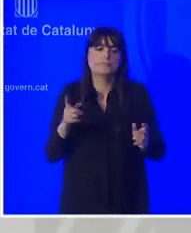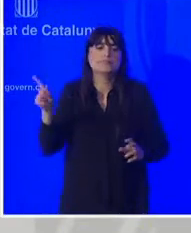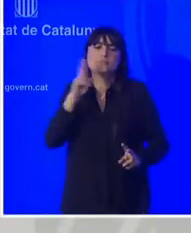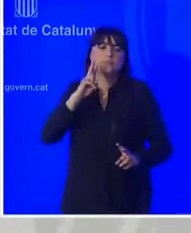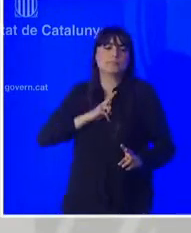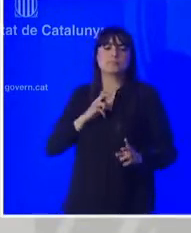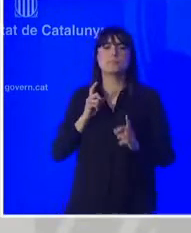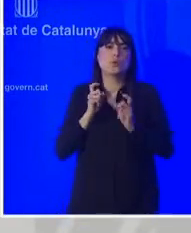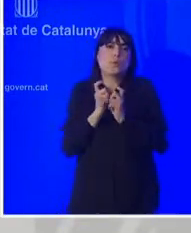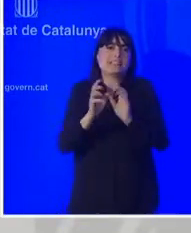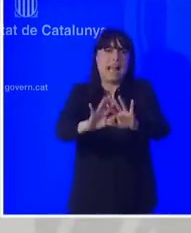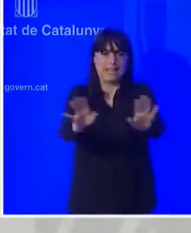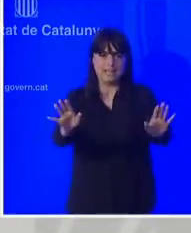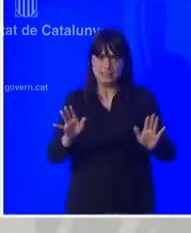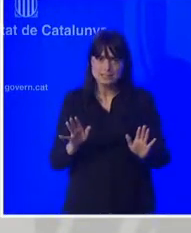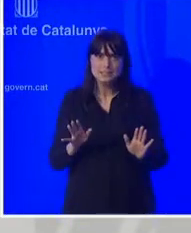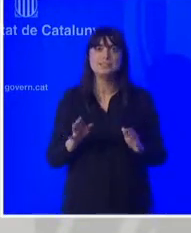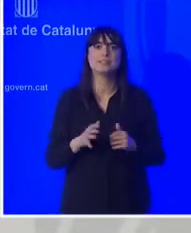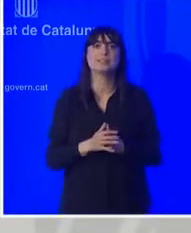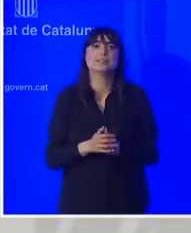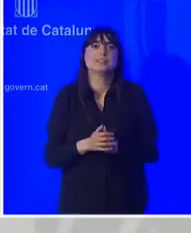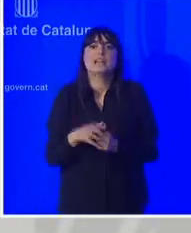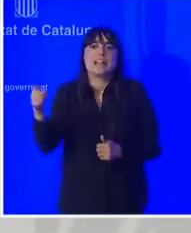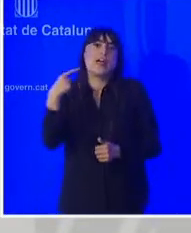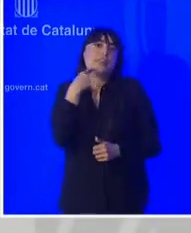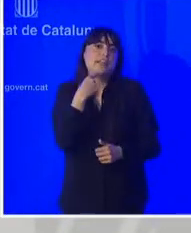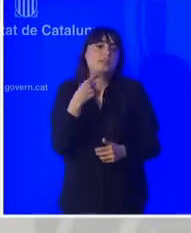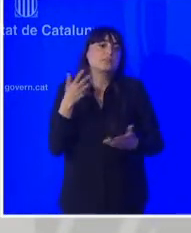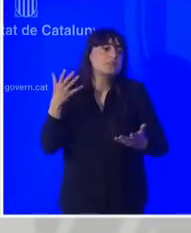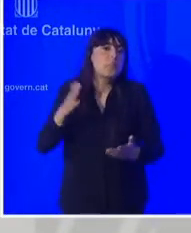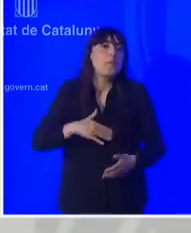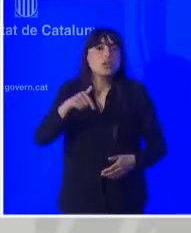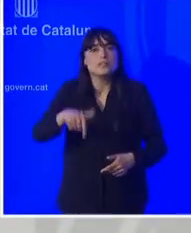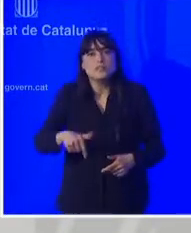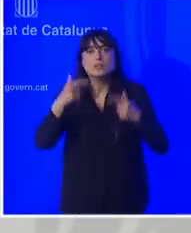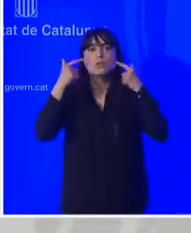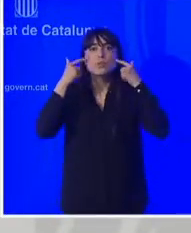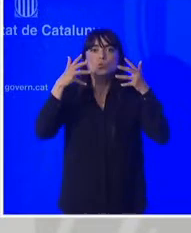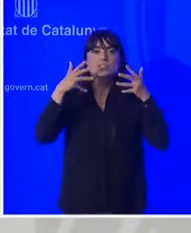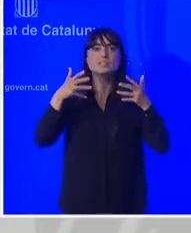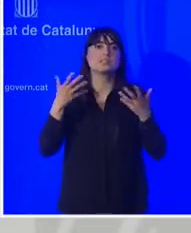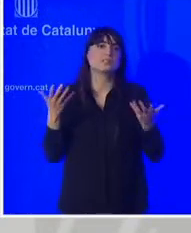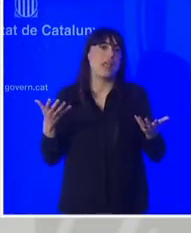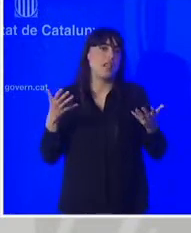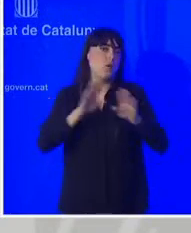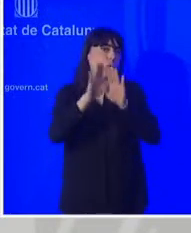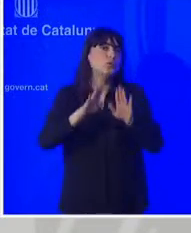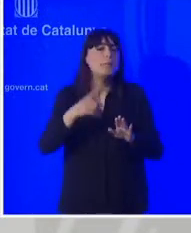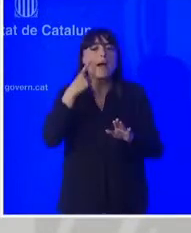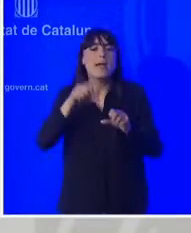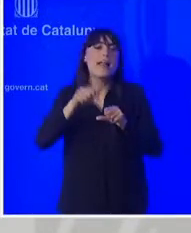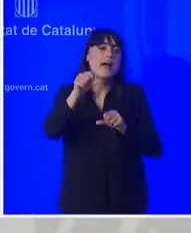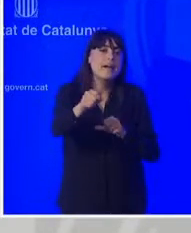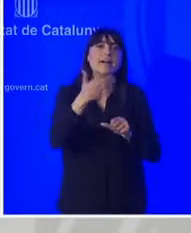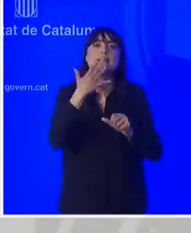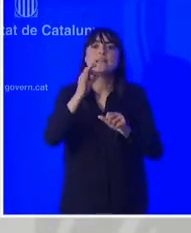duent a terme en les negociacions per part dels partits polítics doncs que veurem com evolucionen en els propers dies